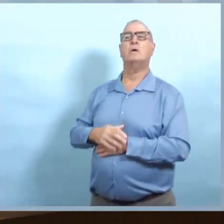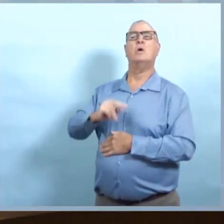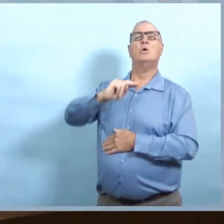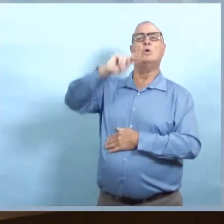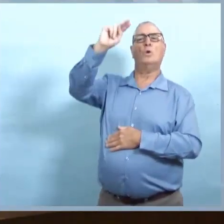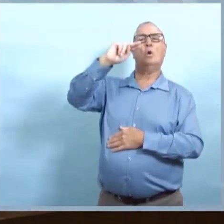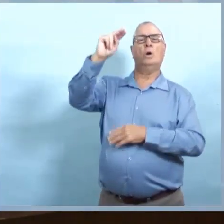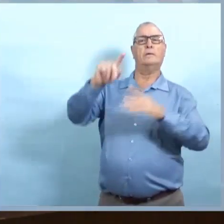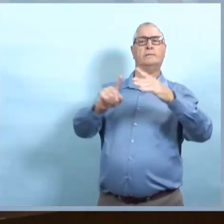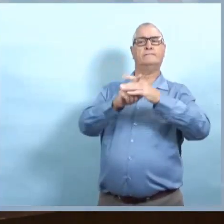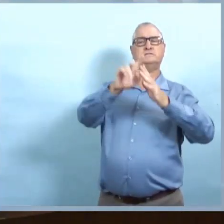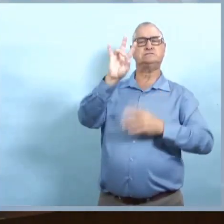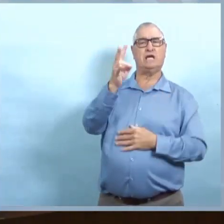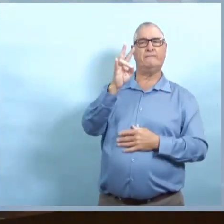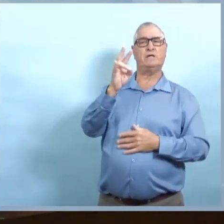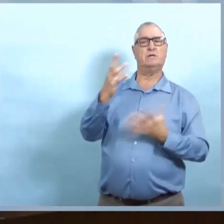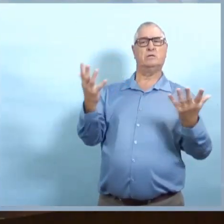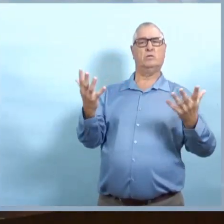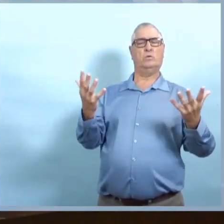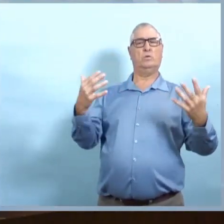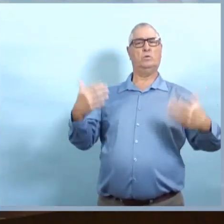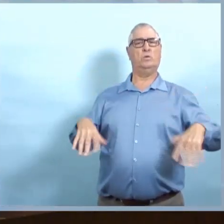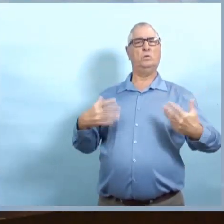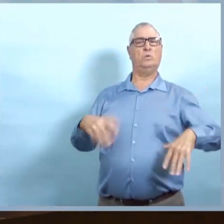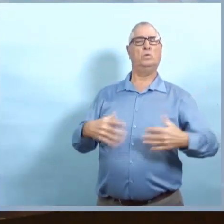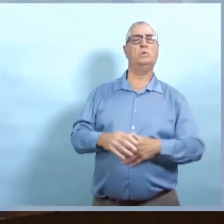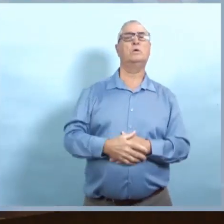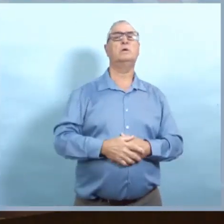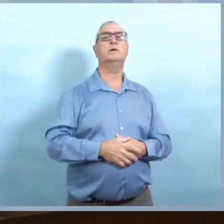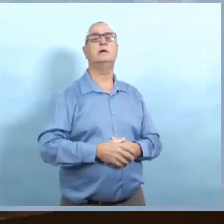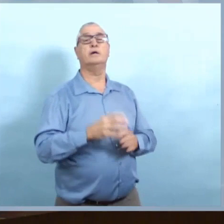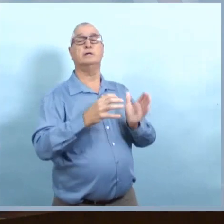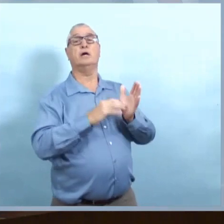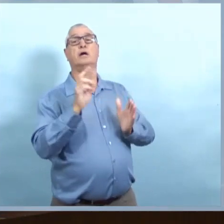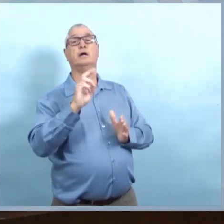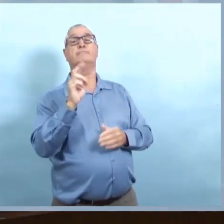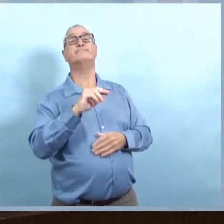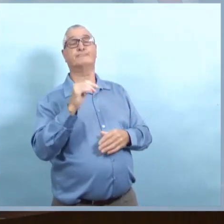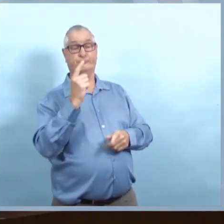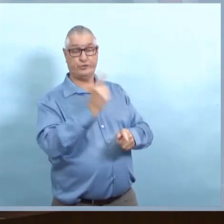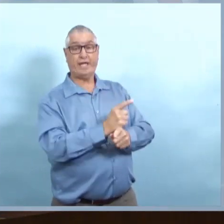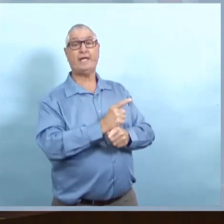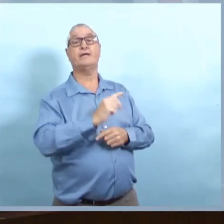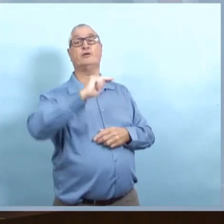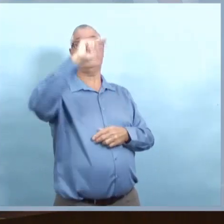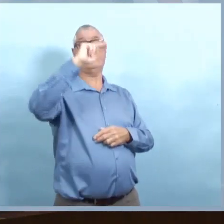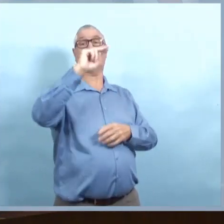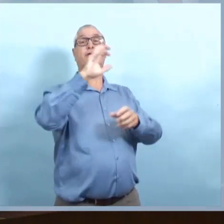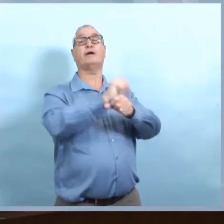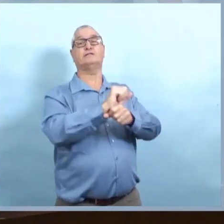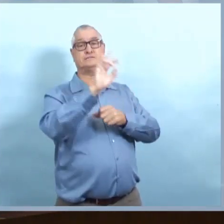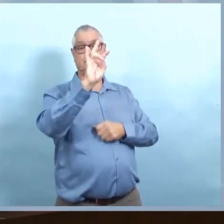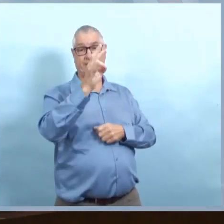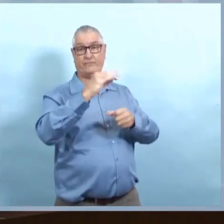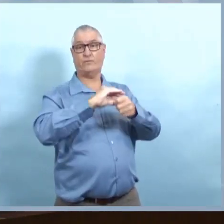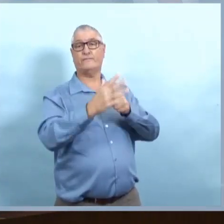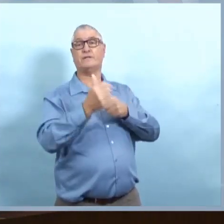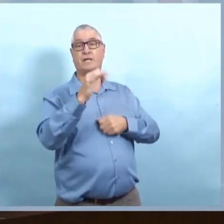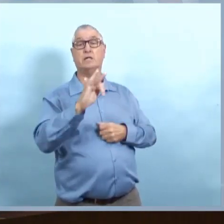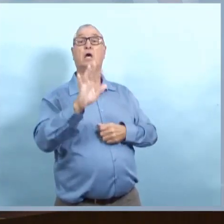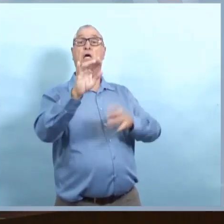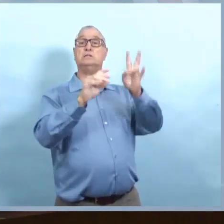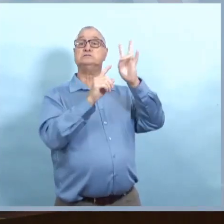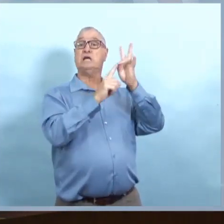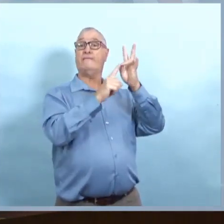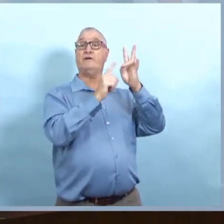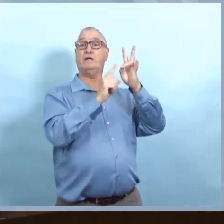'Halloween et donc c'est presque aux dernières étapes et c'est là-dessus que nous allons nous appuyer pour donner des directives. Pouvez-vous nous